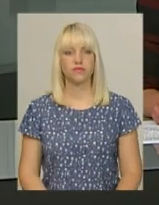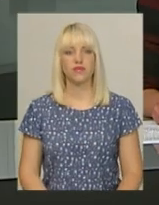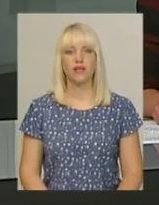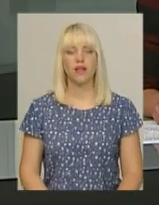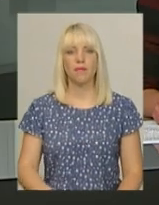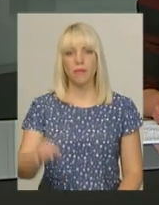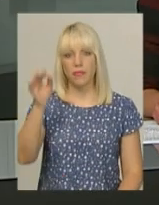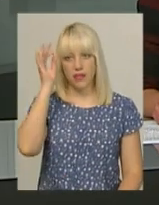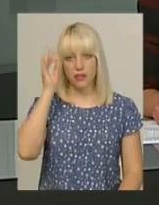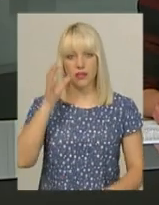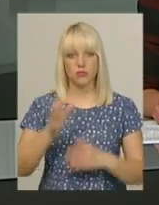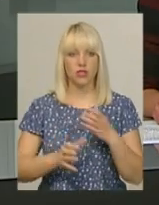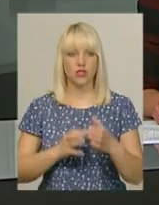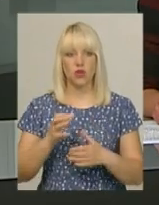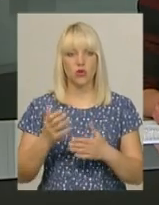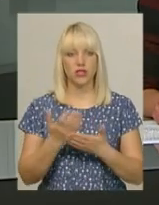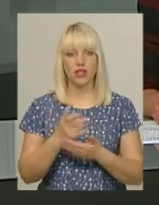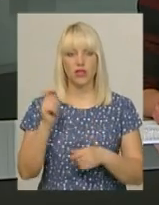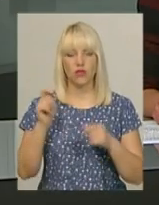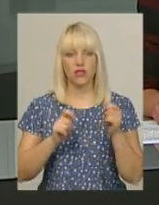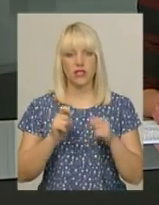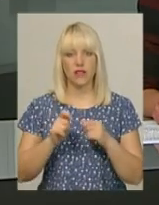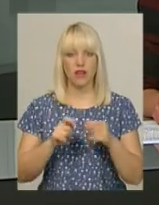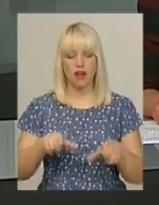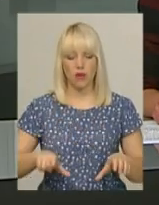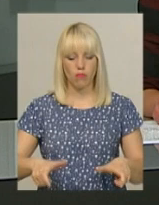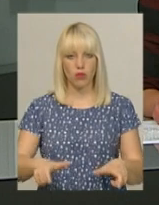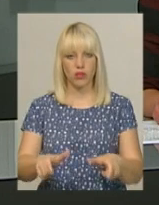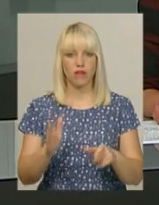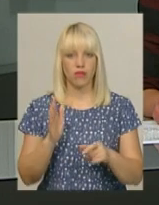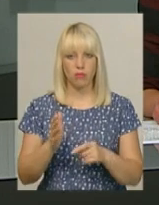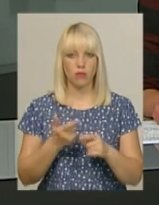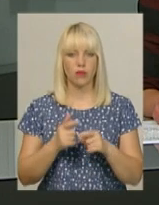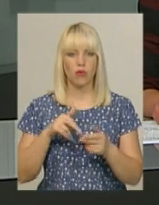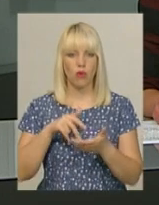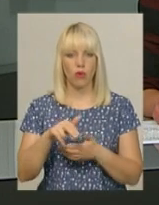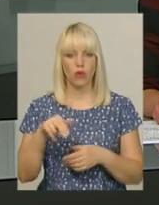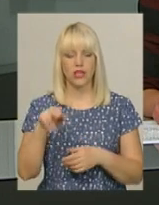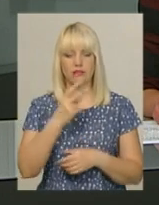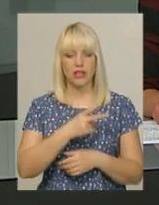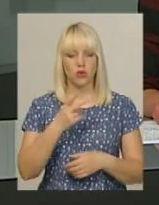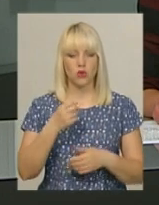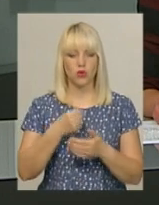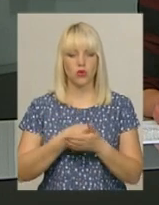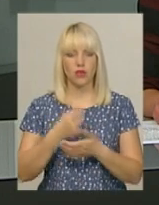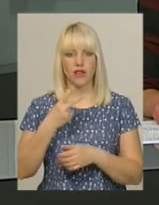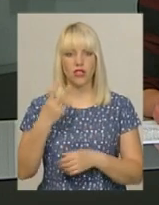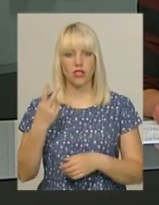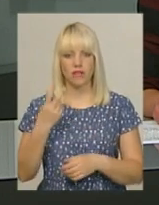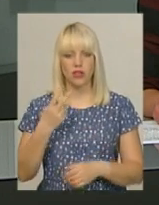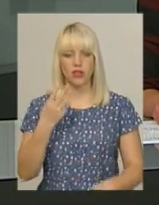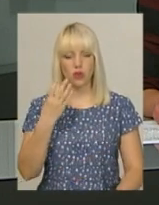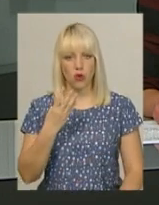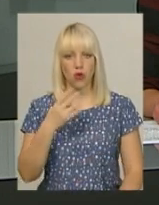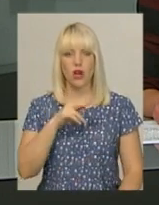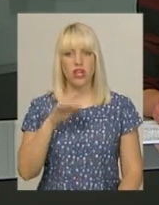Нагадаю, міжнародний кінофестиваль «Бруківка» проходитиме з 22 до 24 червня у Кам'янці-Подільському. Цьогоріч